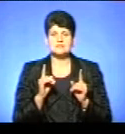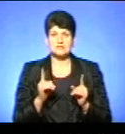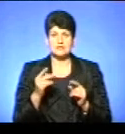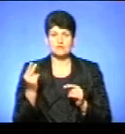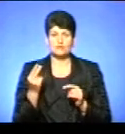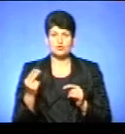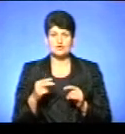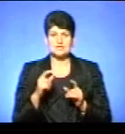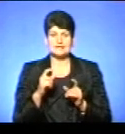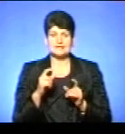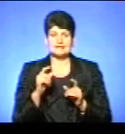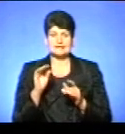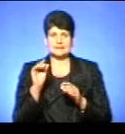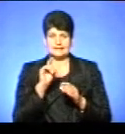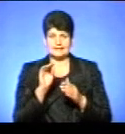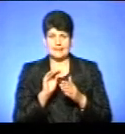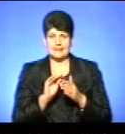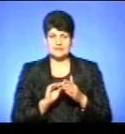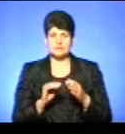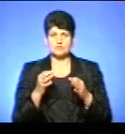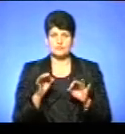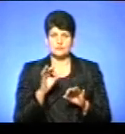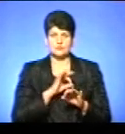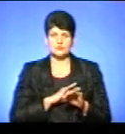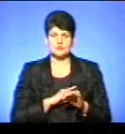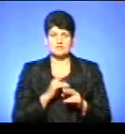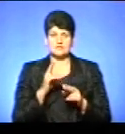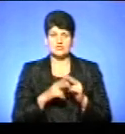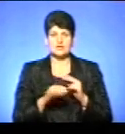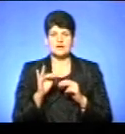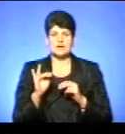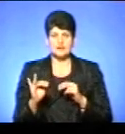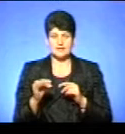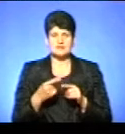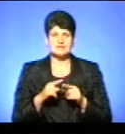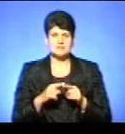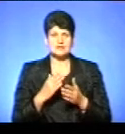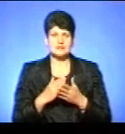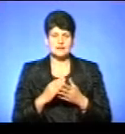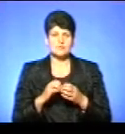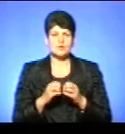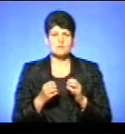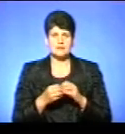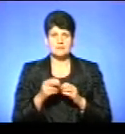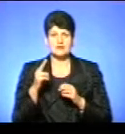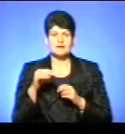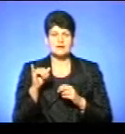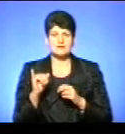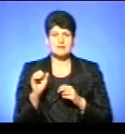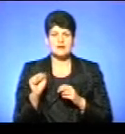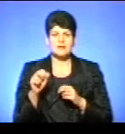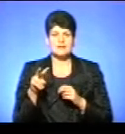художніх текстах дозволено вживати закінчення «и». Це є, напевне, одна з найболючих проблем діалектного